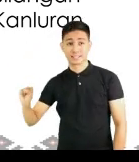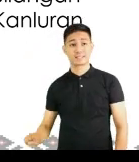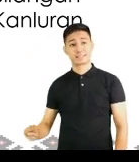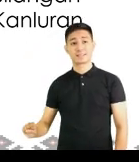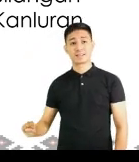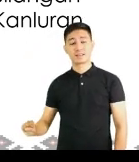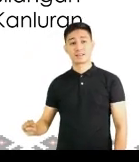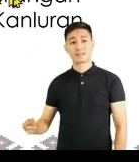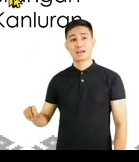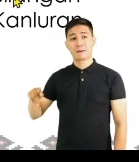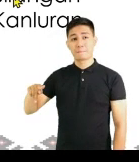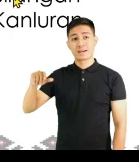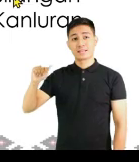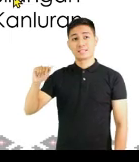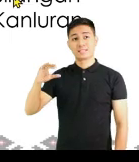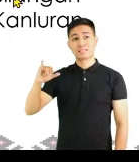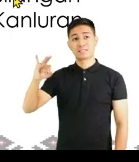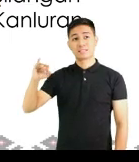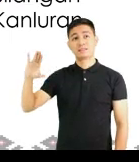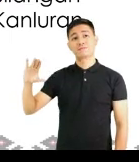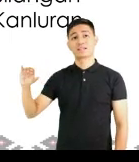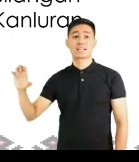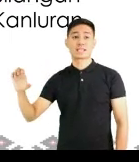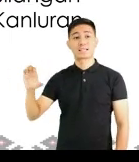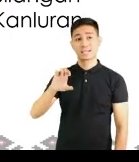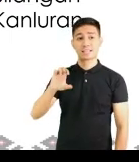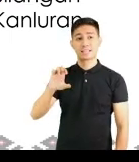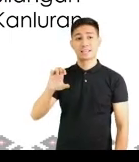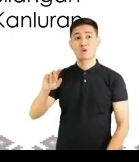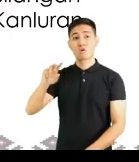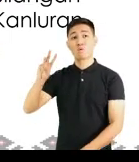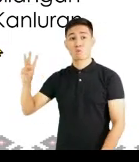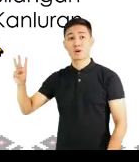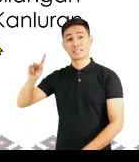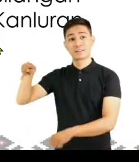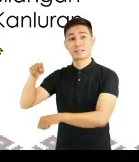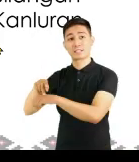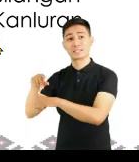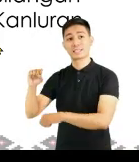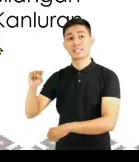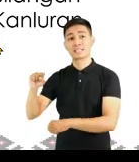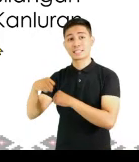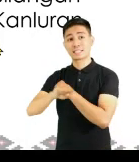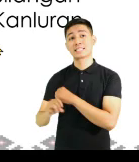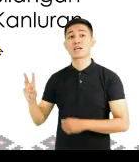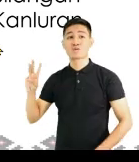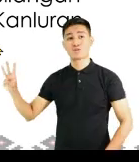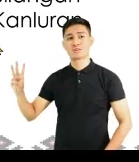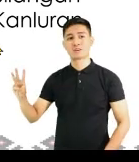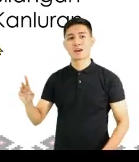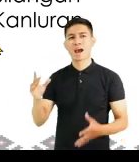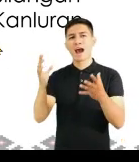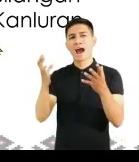Karagatang Pasipiko sa gawing silangan, at West Philippine Sea sa gawing kanluran. Sana ay